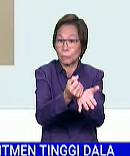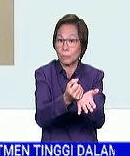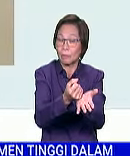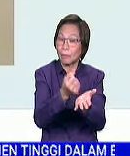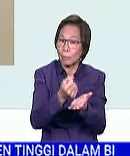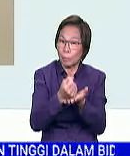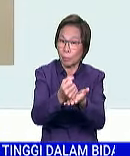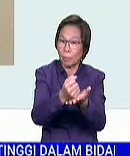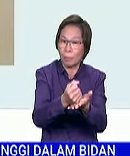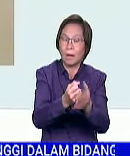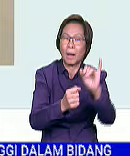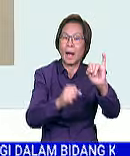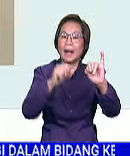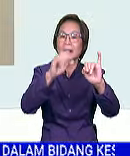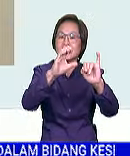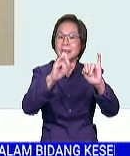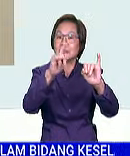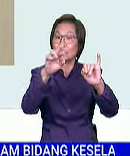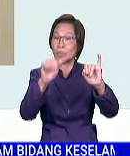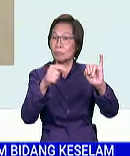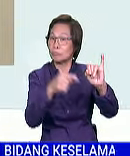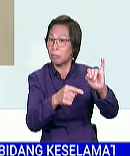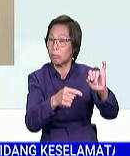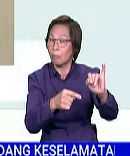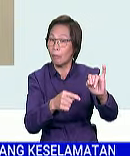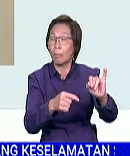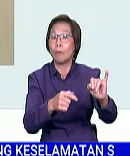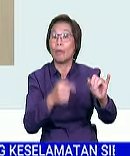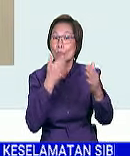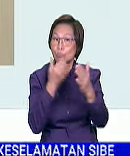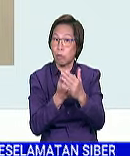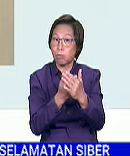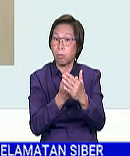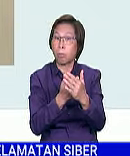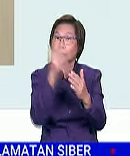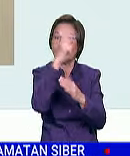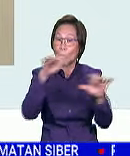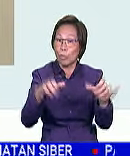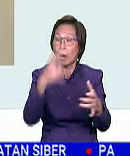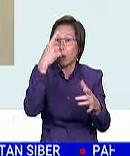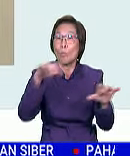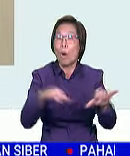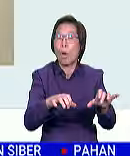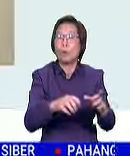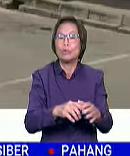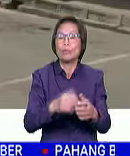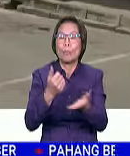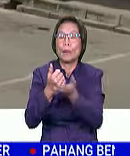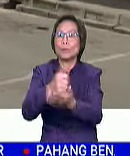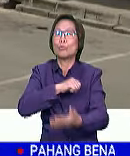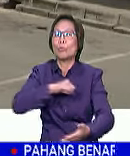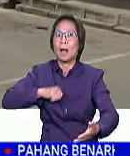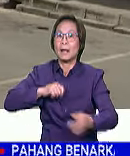air citra adalah satu langkah besar oleh pihak kerajaan dalam membantu pencarung-pencarung